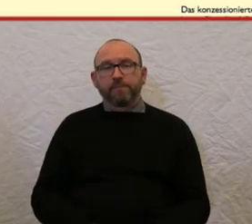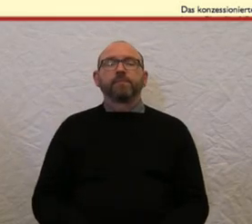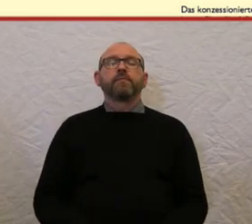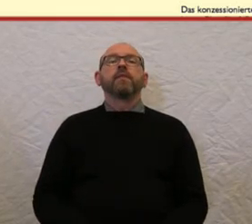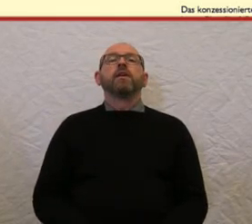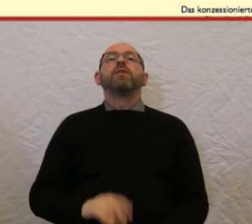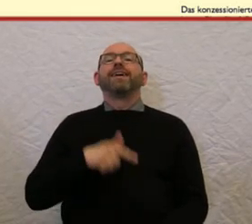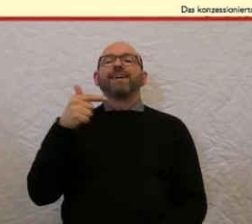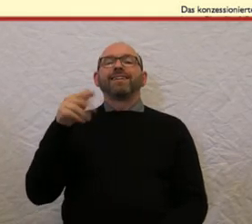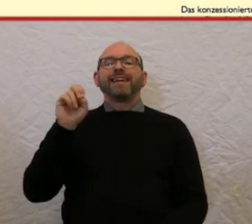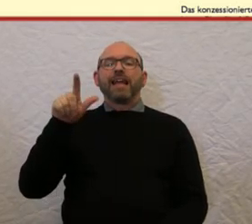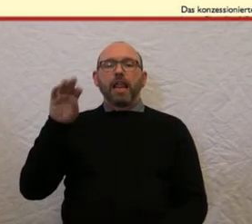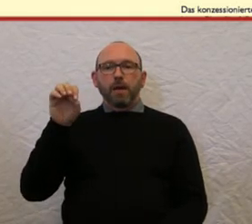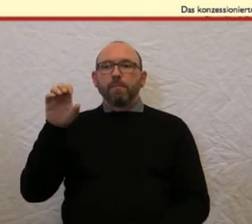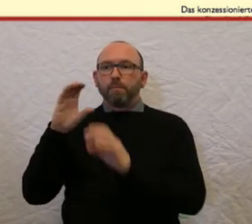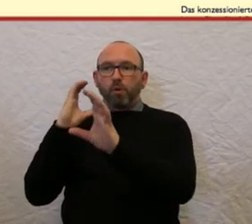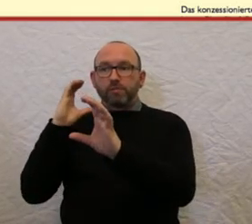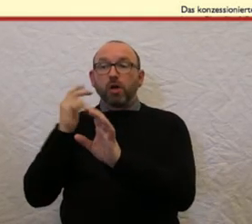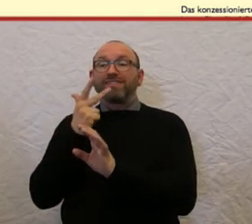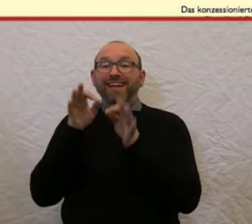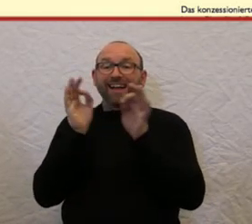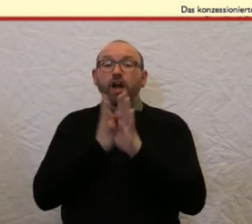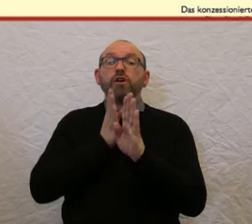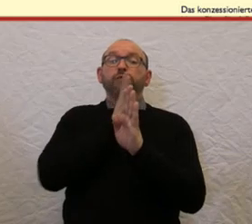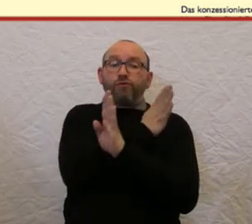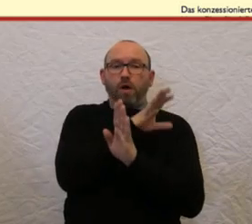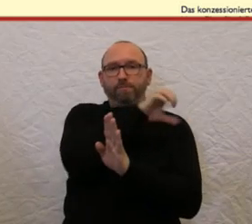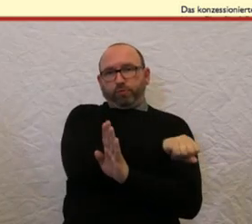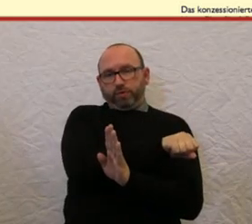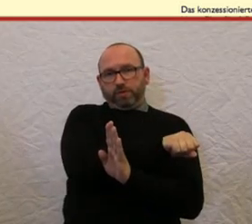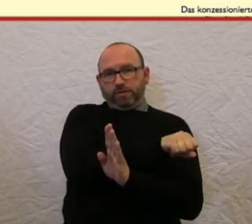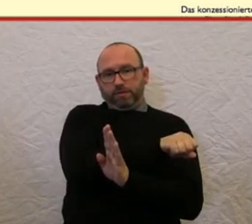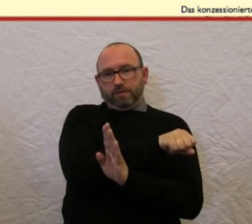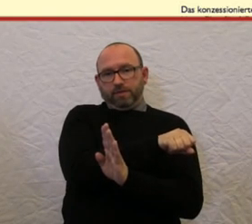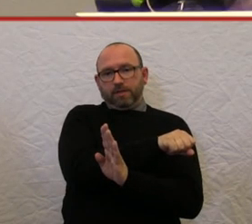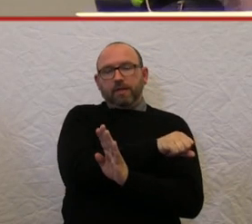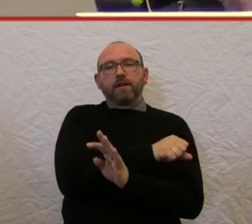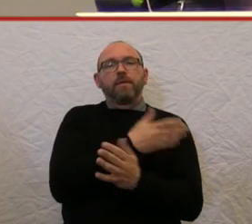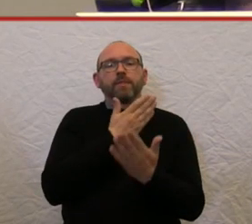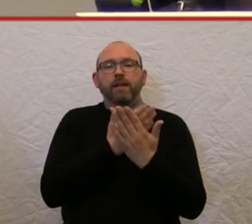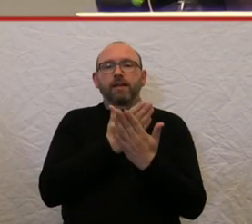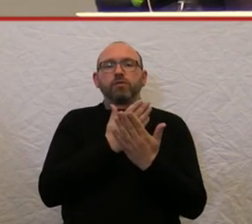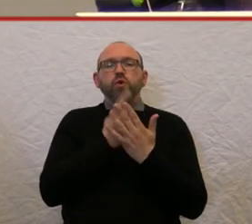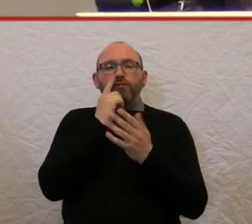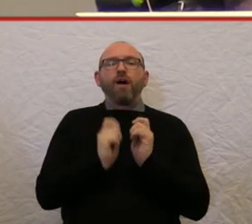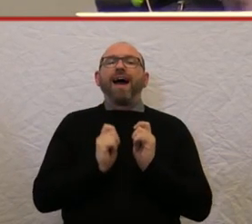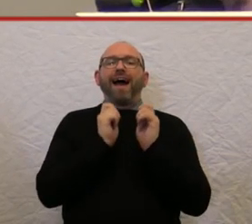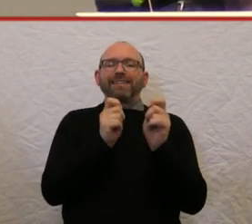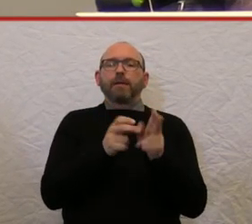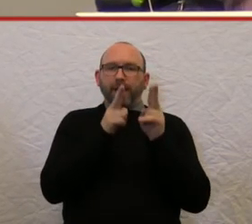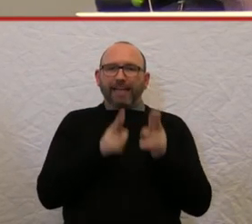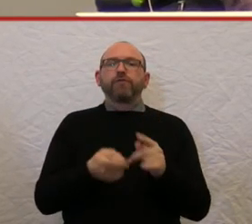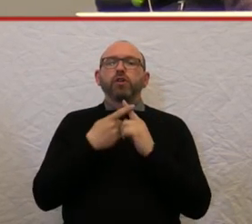schon gesprochen, muss ich auch drei Tage vorher buchen, das heißt jetzt Sonderfahrdienst. Alleine die Berechtigung zu beantragen, um an dem